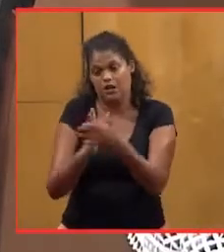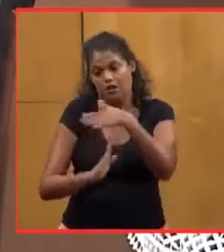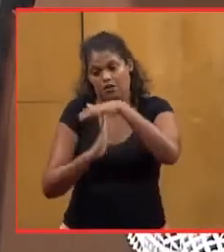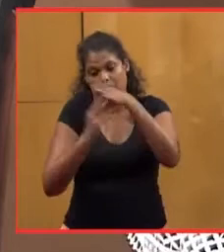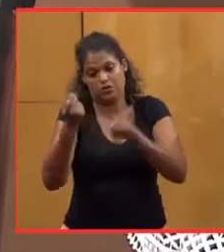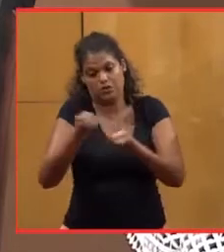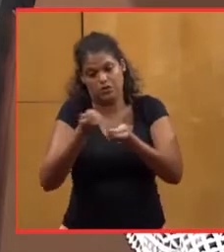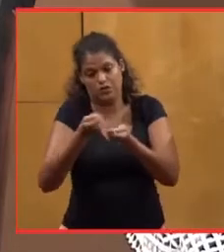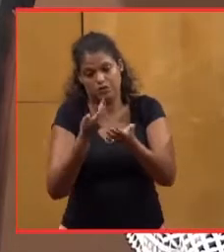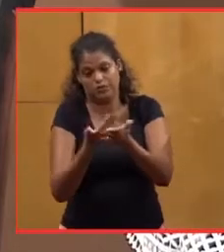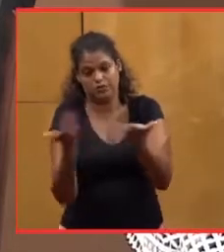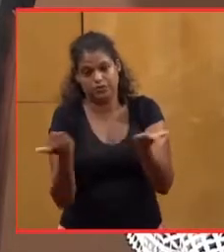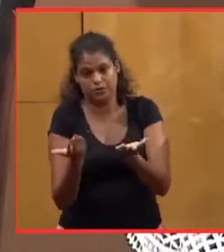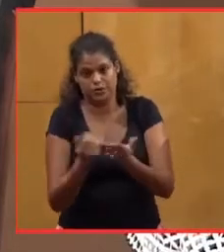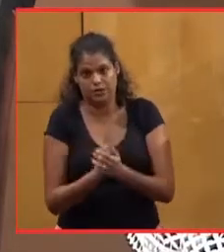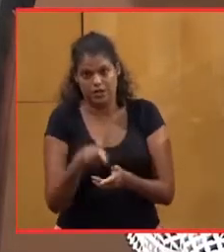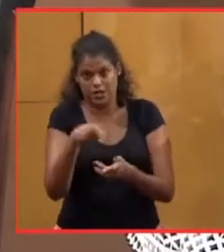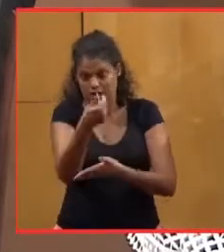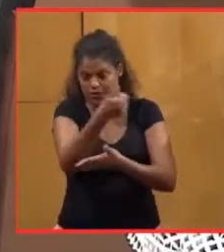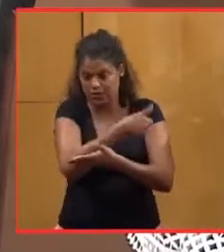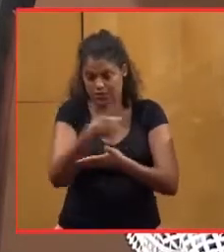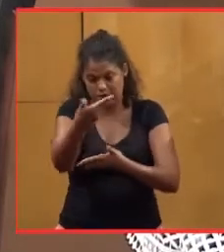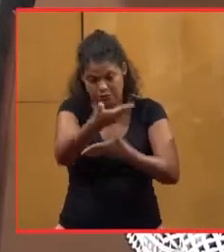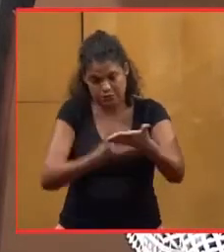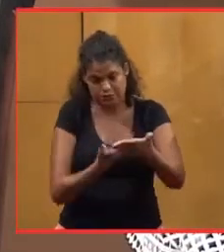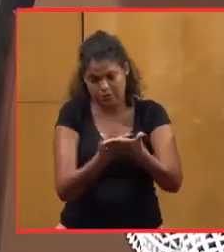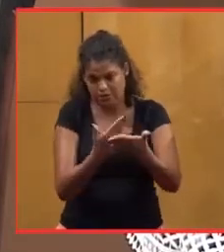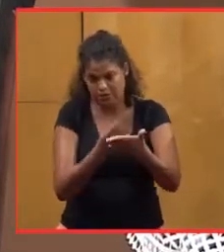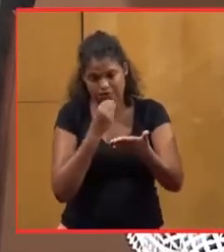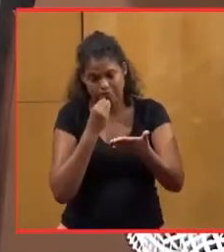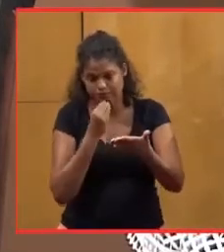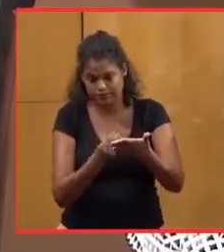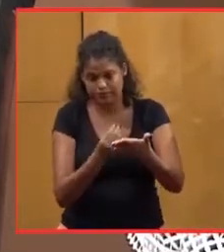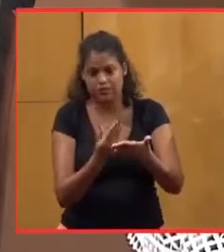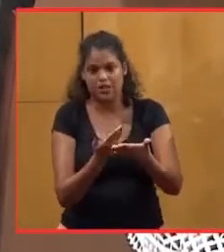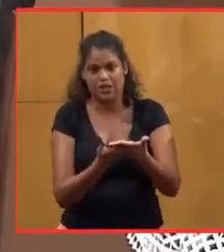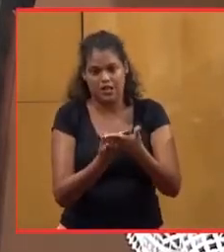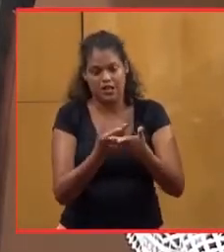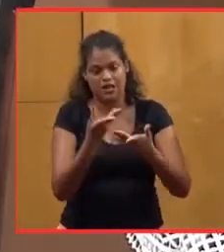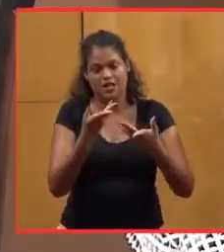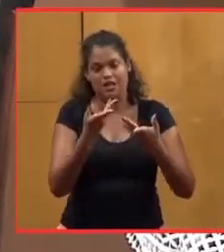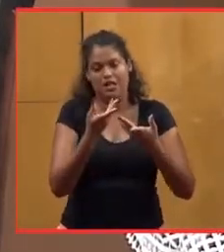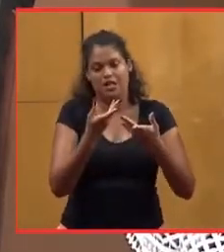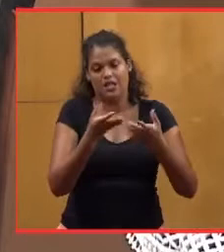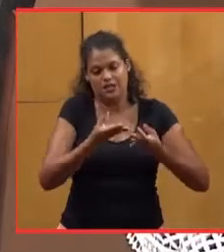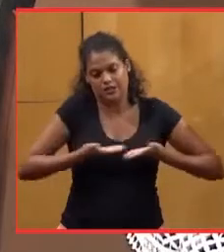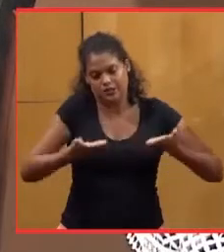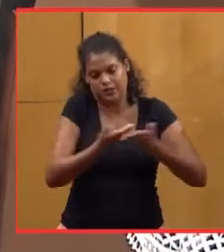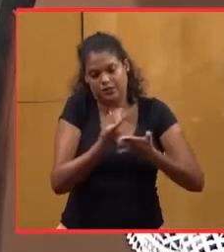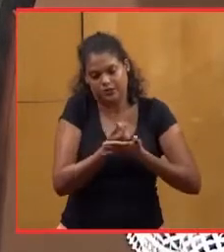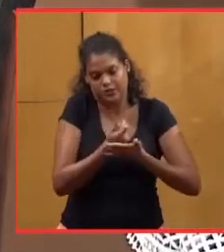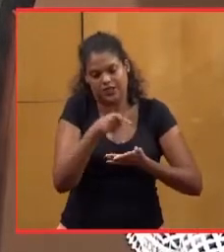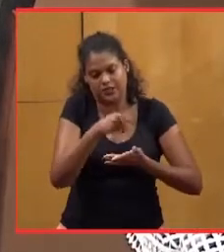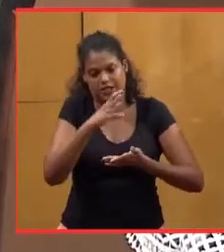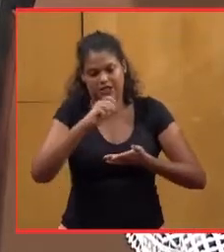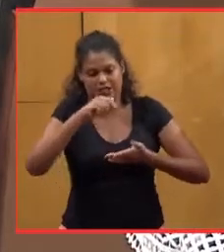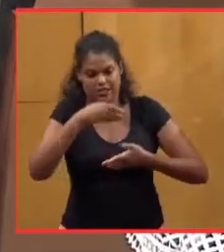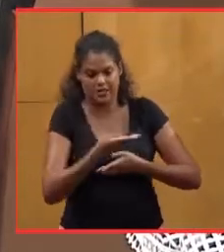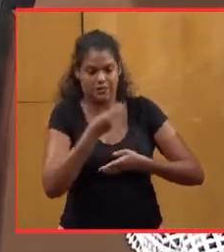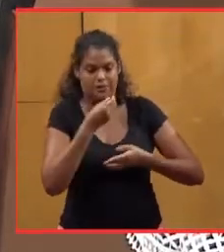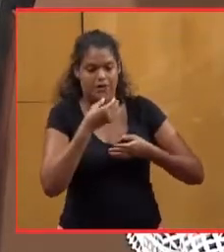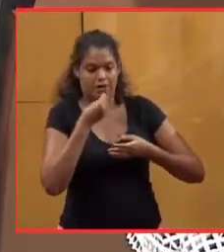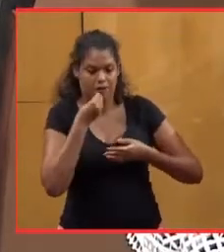gestion, seul document fiable, c'est que la situation financière de la CTM est extrêmement saine et bonne,